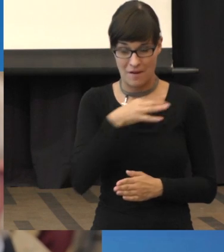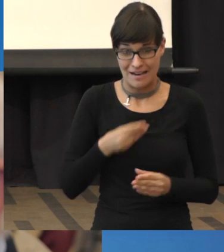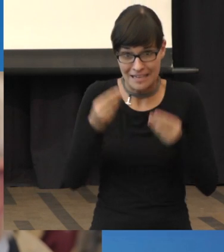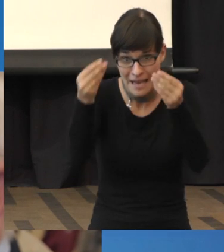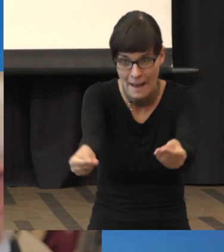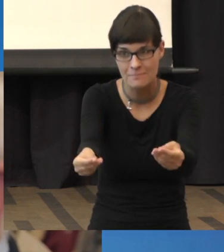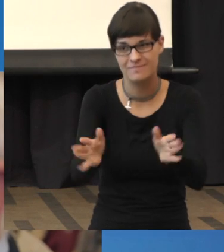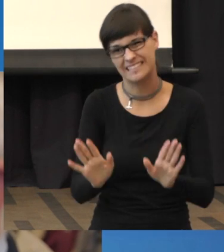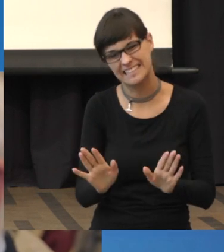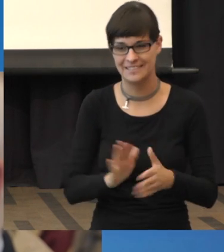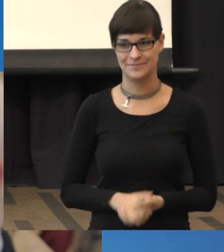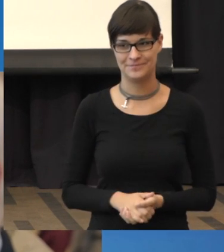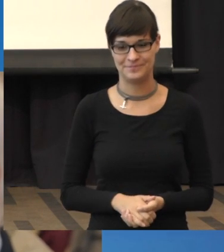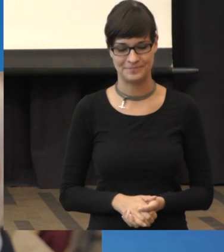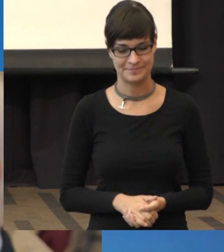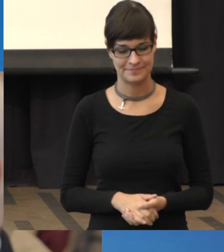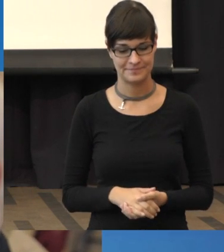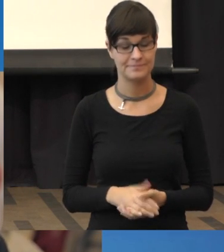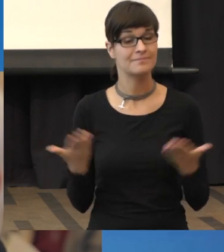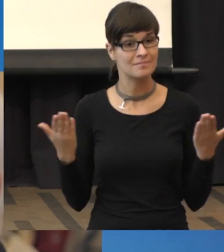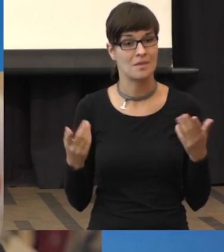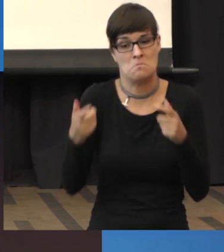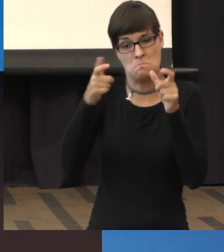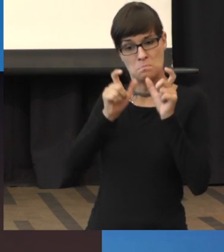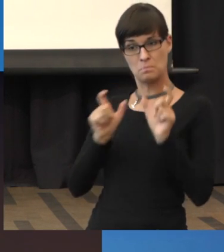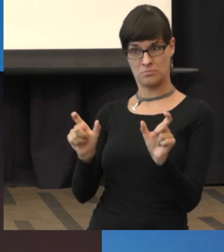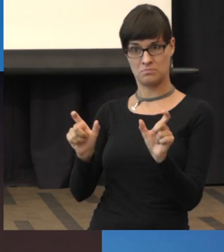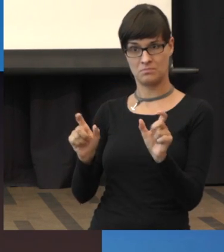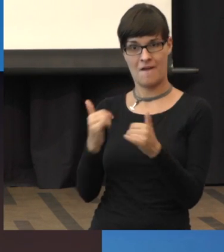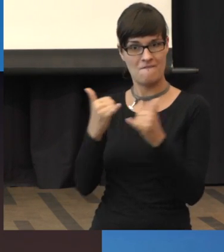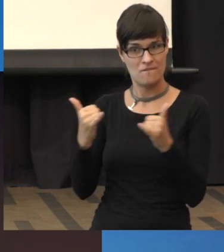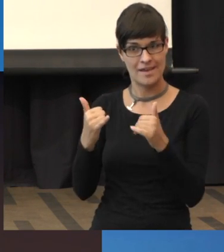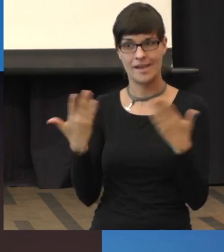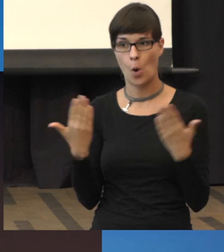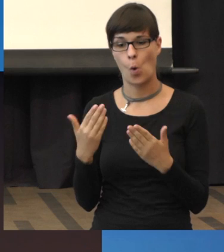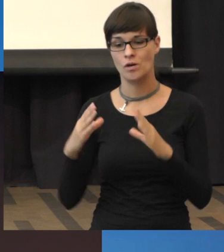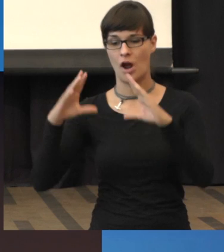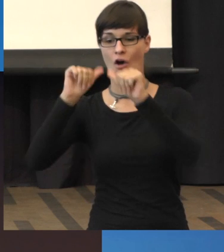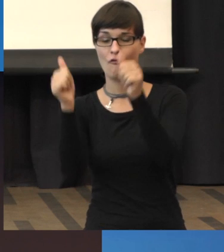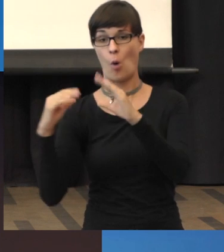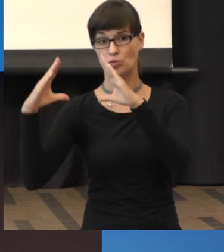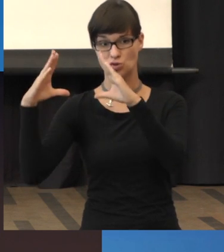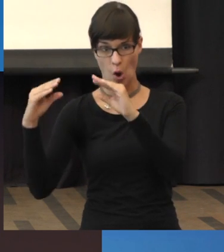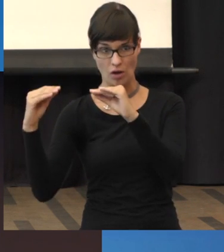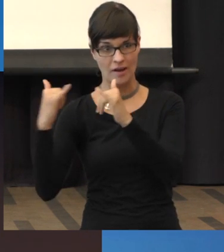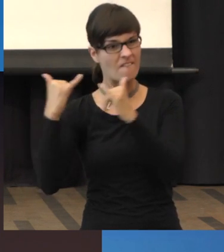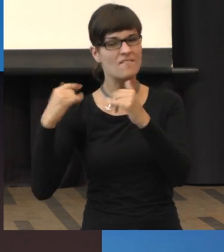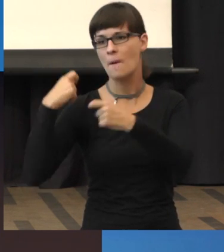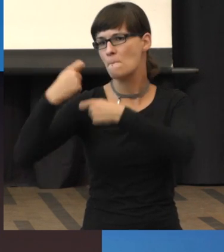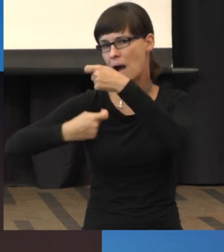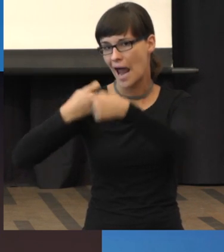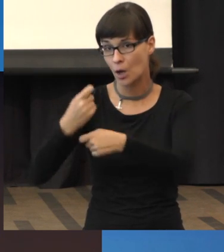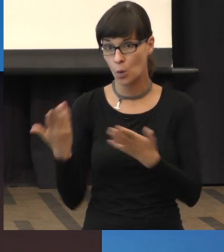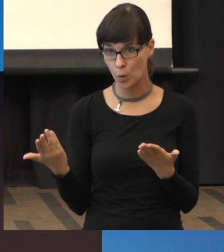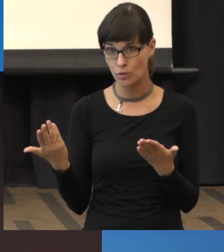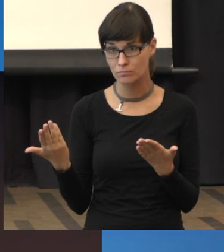Wie kann man vorbeugen oder wie kann man die trockene Form der Makuladegeneration behandeln? Dann behandeln